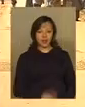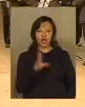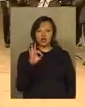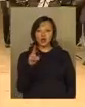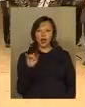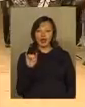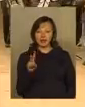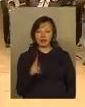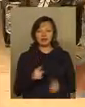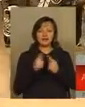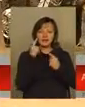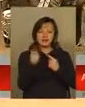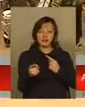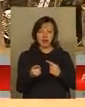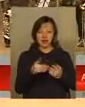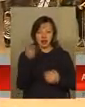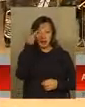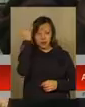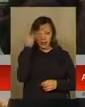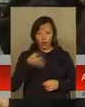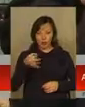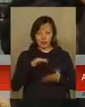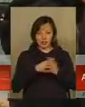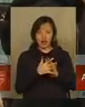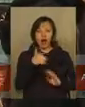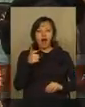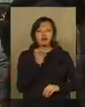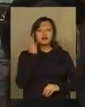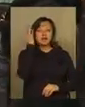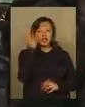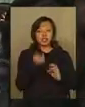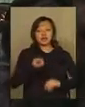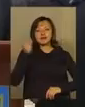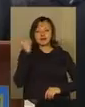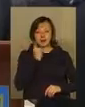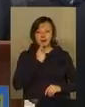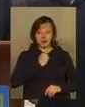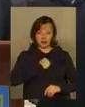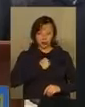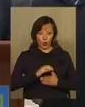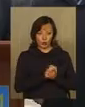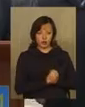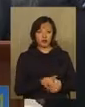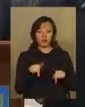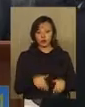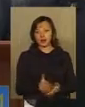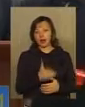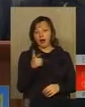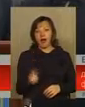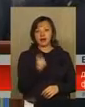Сокіл – одне з найвіддаленіших сіл Хмельницької області. Про газ тут мріяли ще з Радянського Союзу. В Соколі є газ.